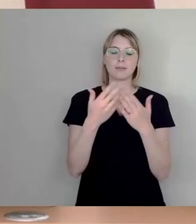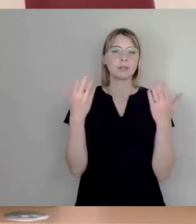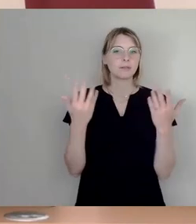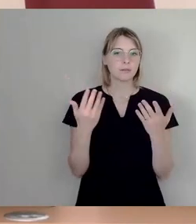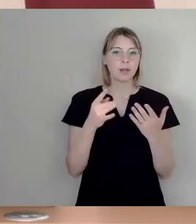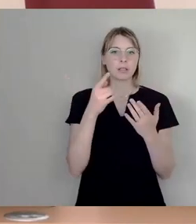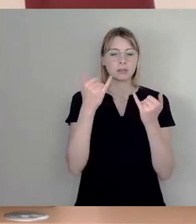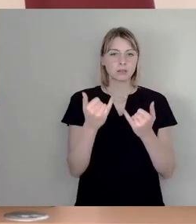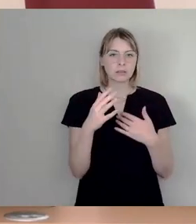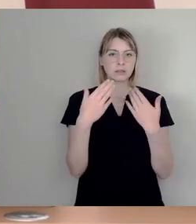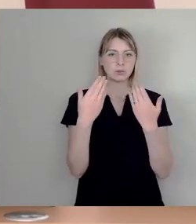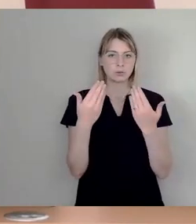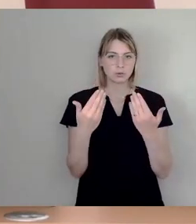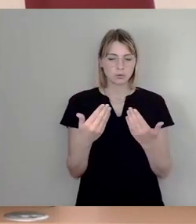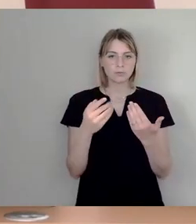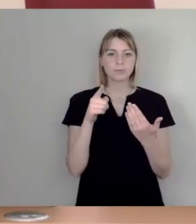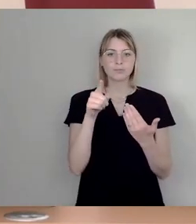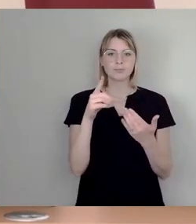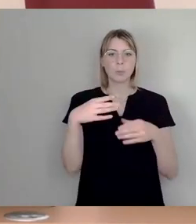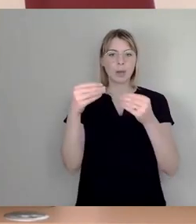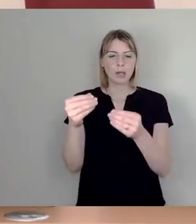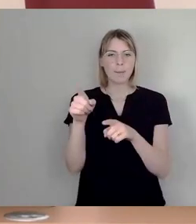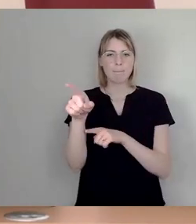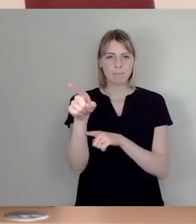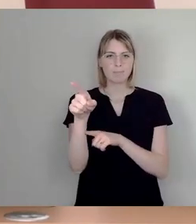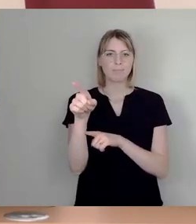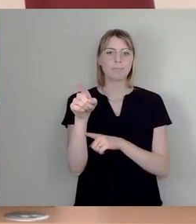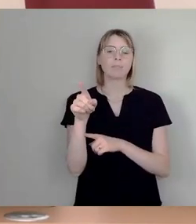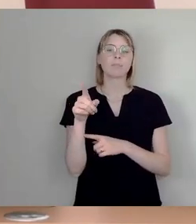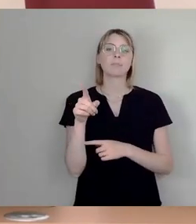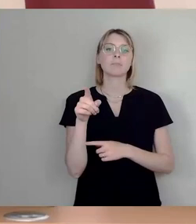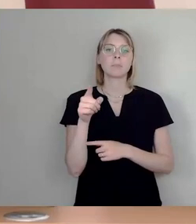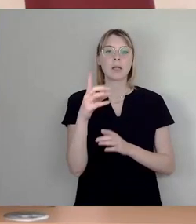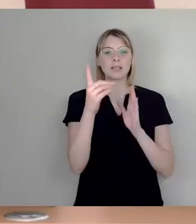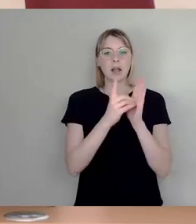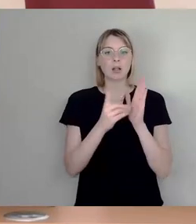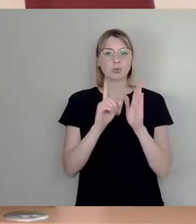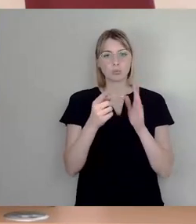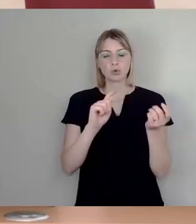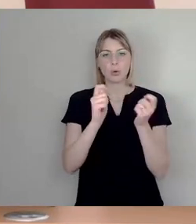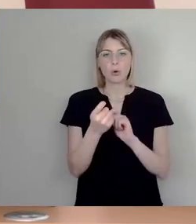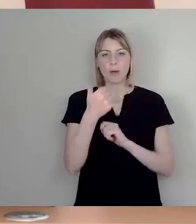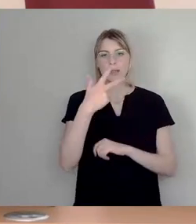hier übernehmen, dass wir das Datum ändern auf den 31.03.25.